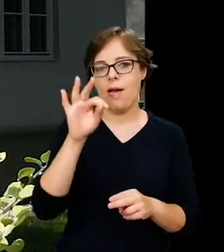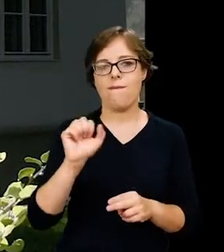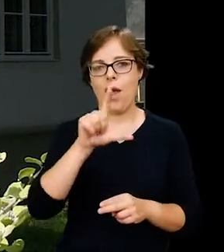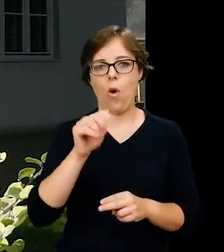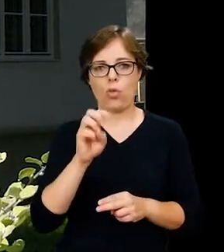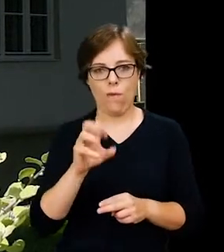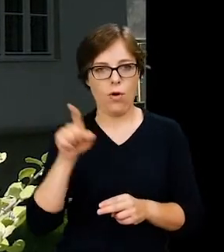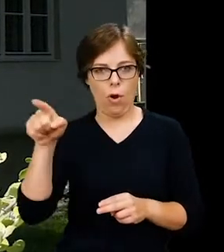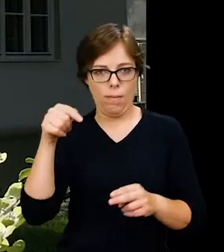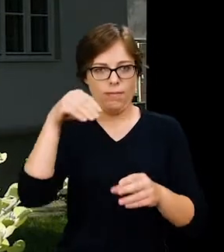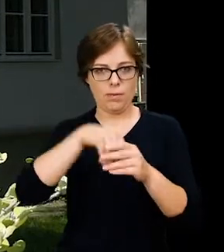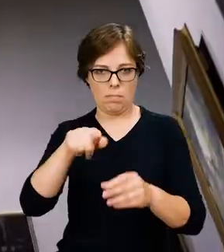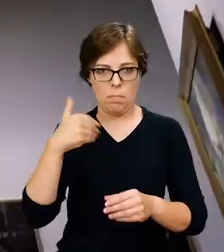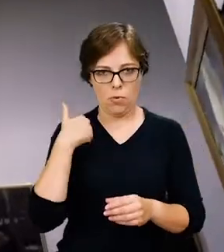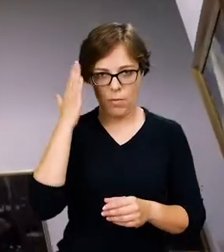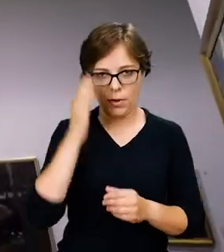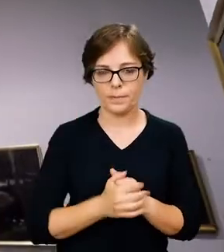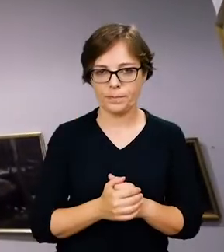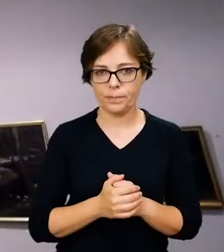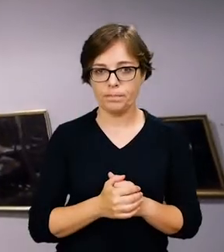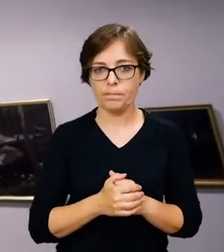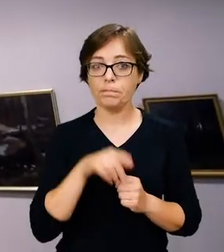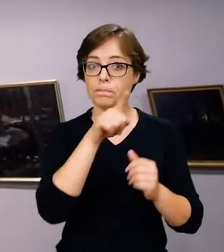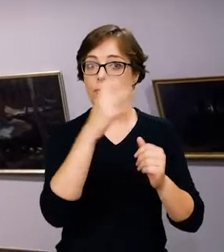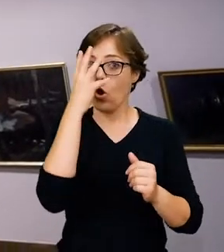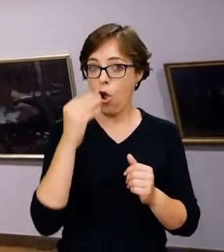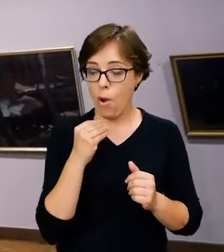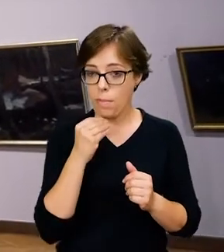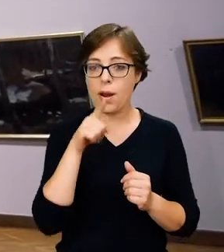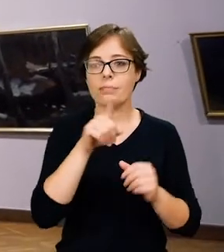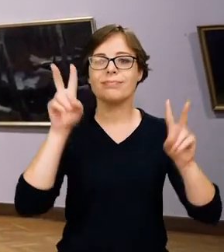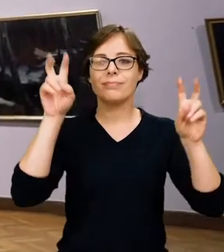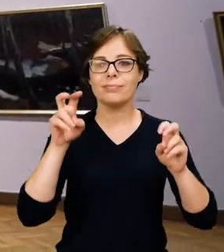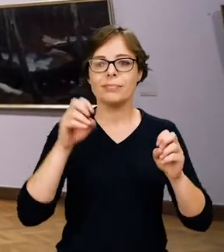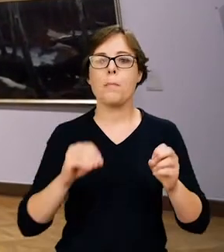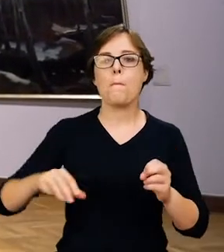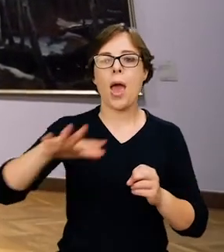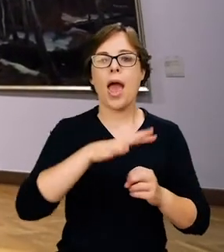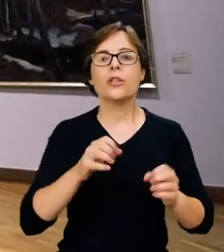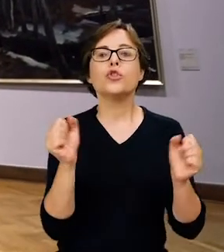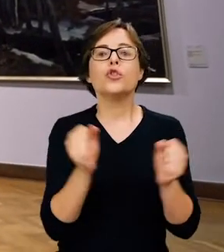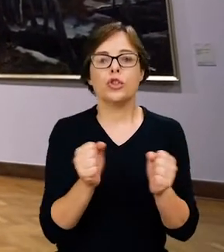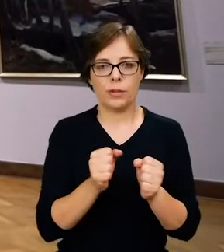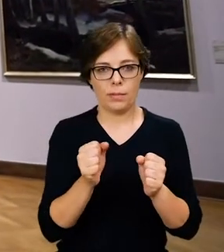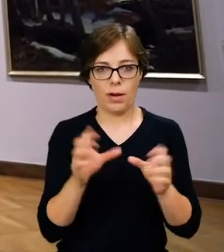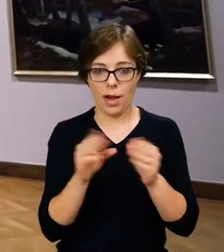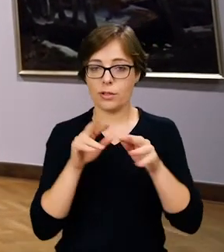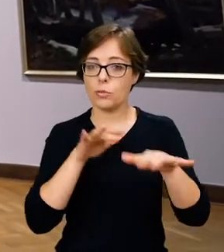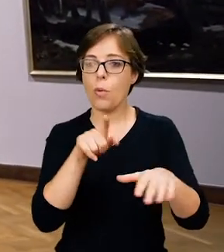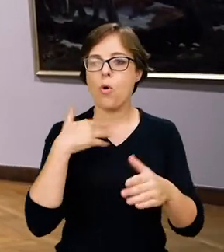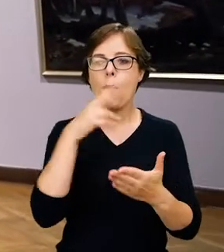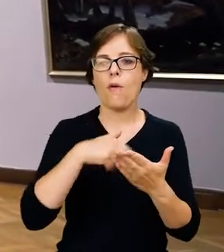willę, Fałatówkę. Pejzaż zimowy z rzeką namalowany w 1907